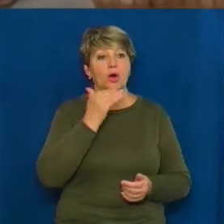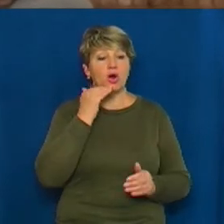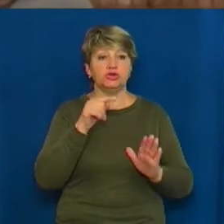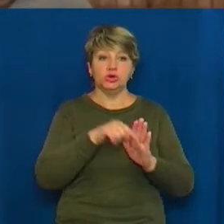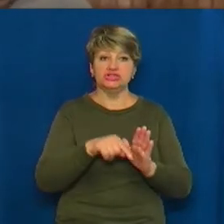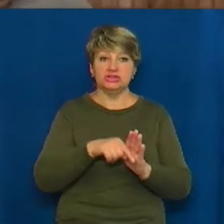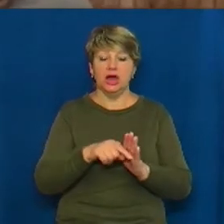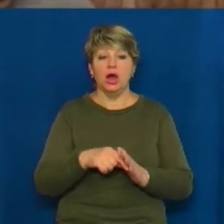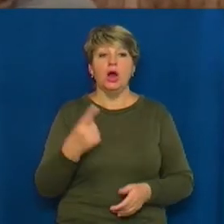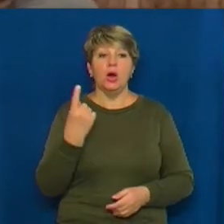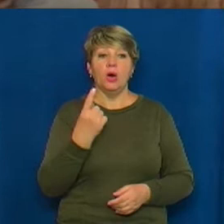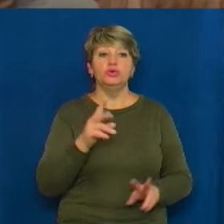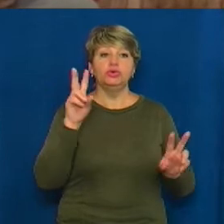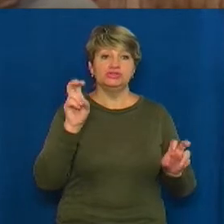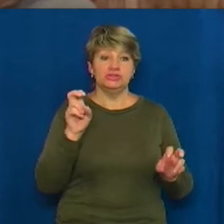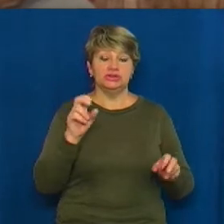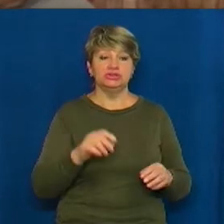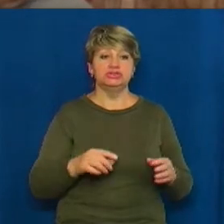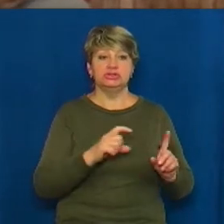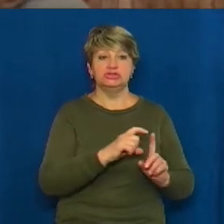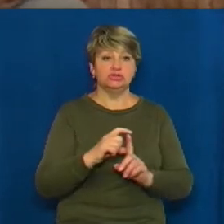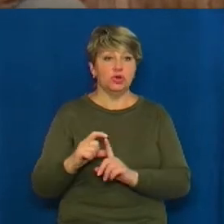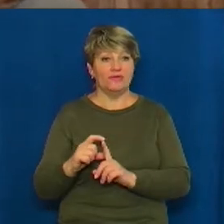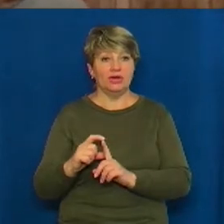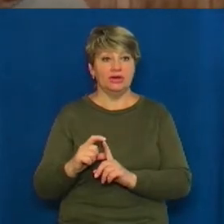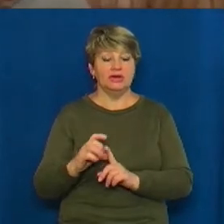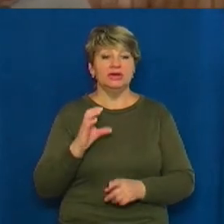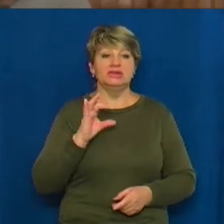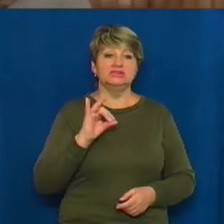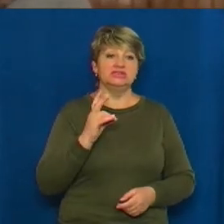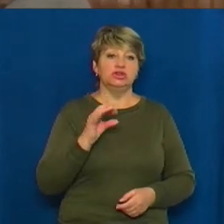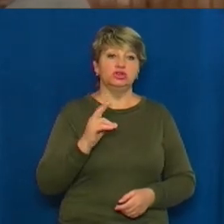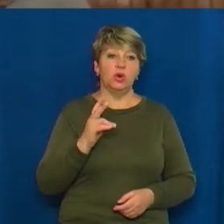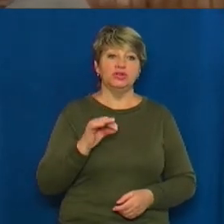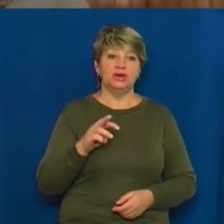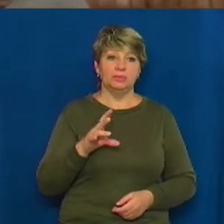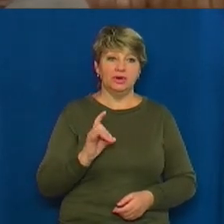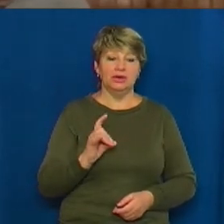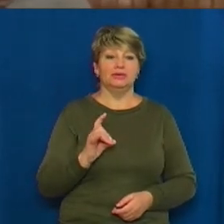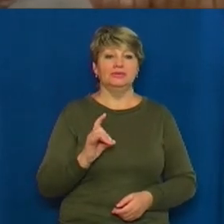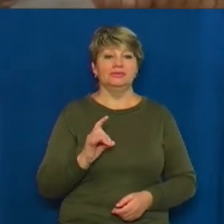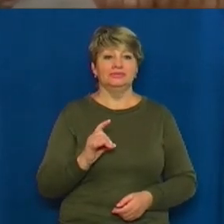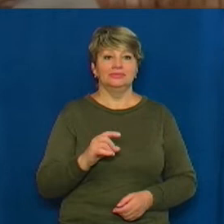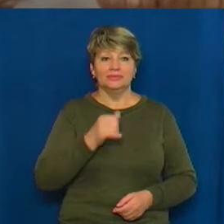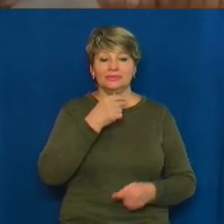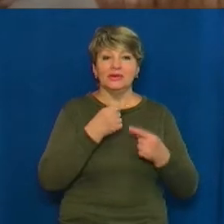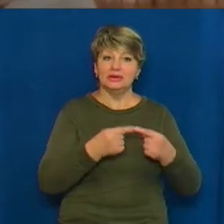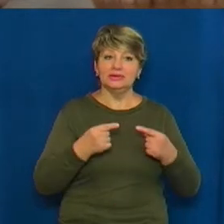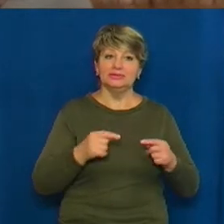однозначні слова, синоніми, антоніми, омоніми і